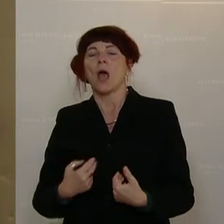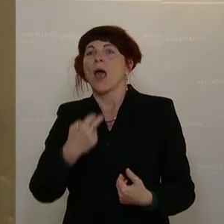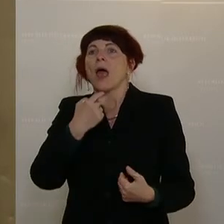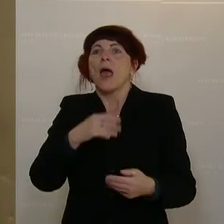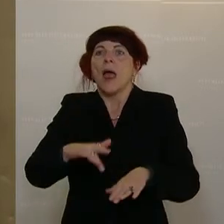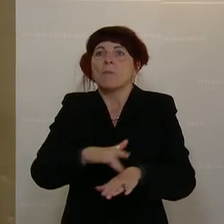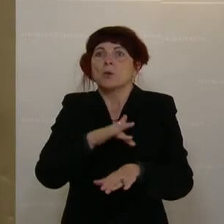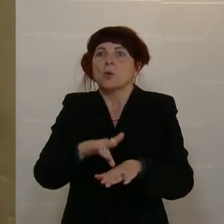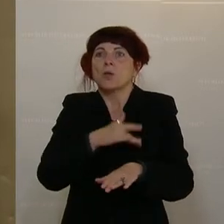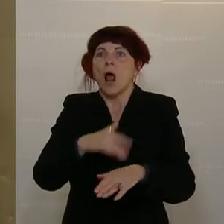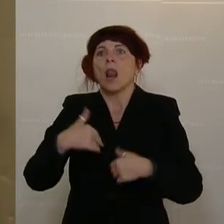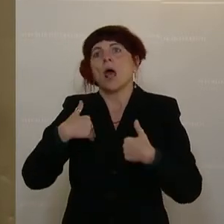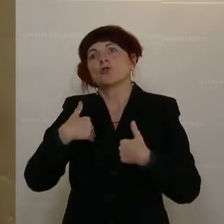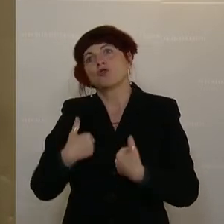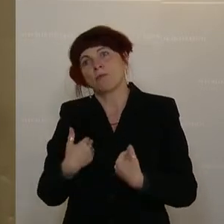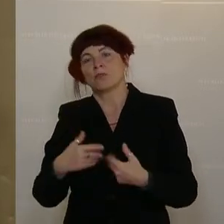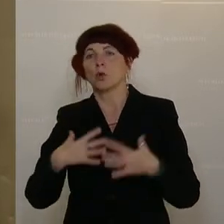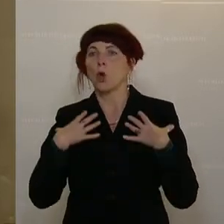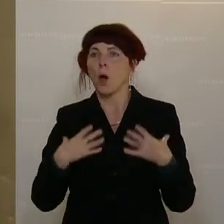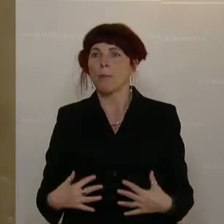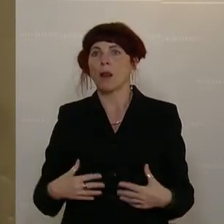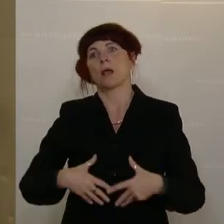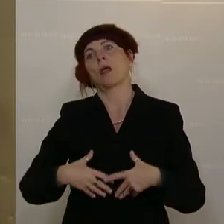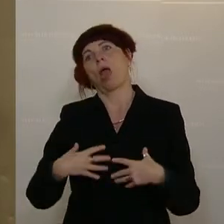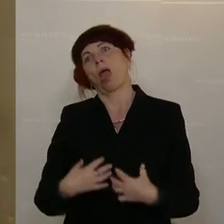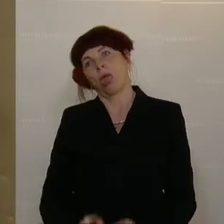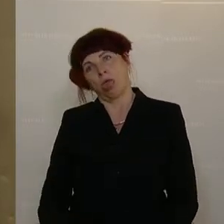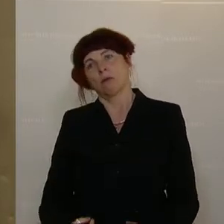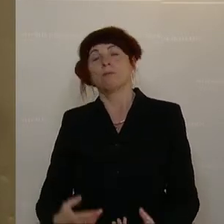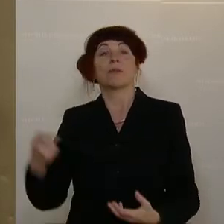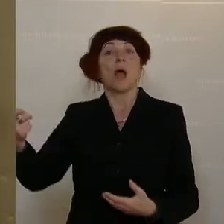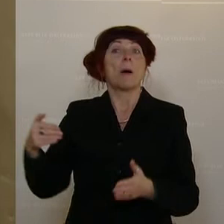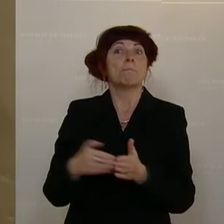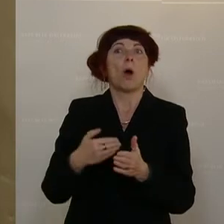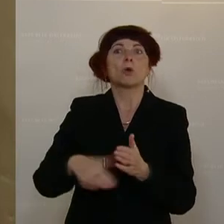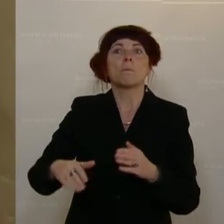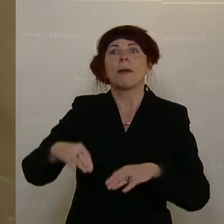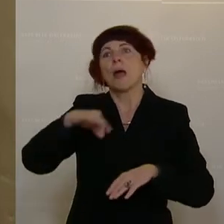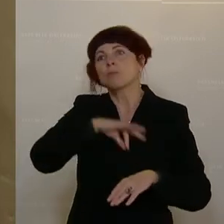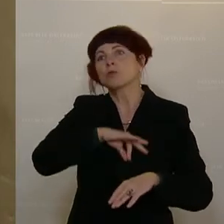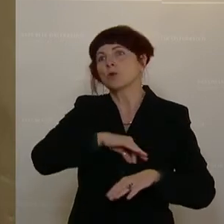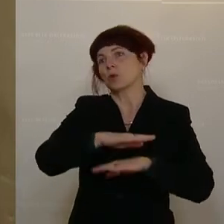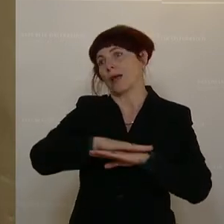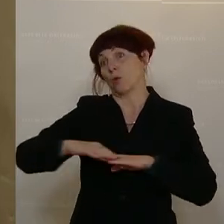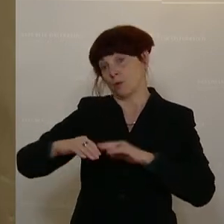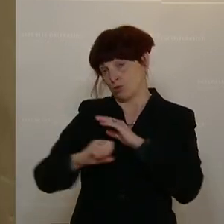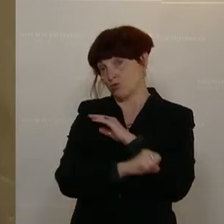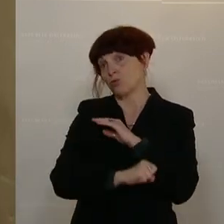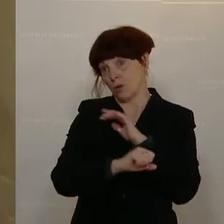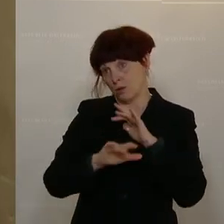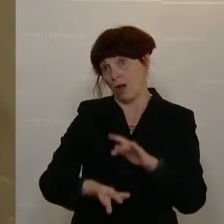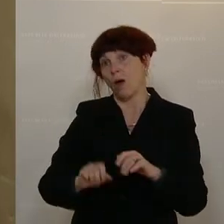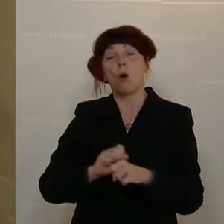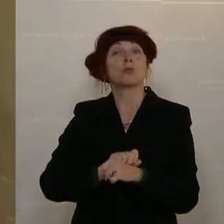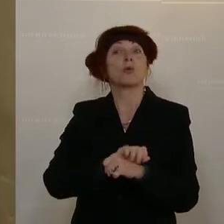auch körperlich. Die haben teilweise, nach einer Studie, brauchen sie viel mehr Psychotherapien. Auch Covid-Folgen sind gegeben.